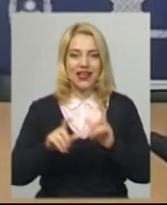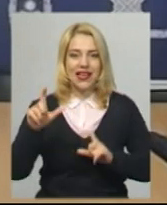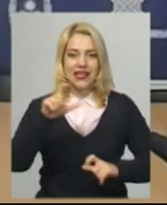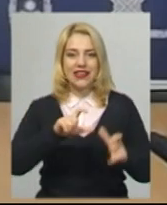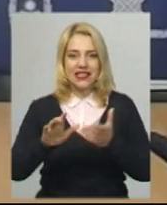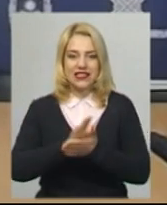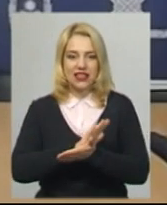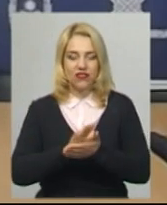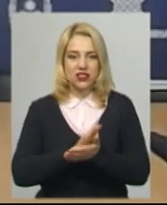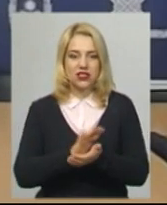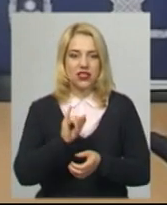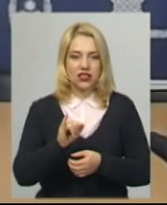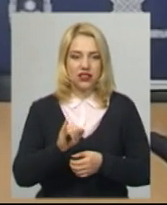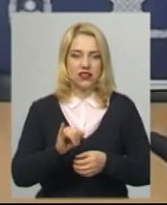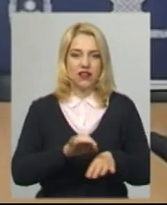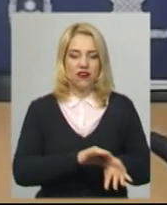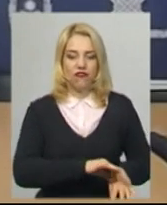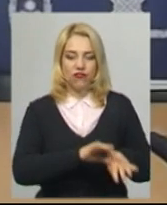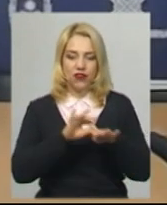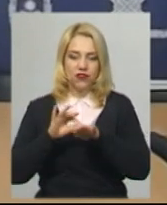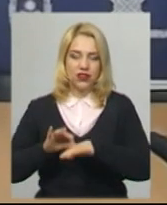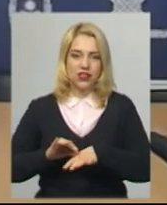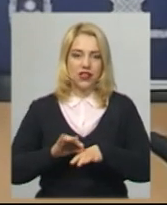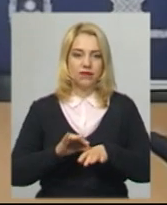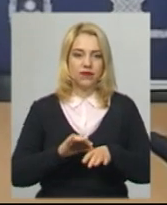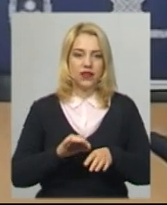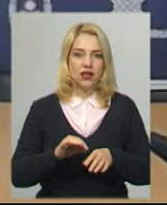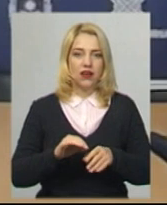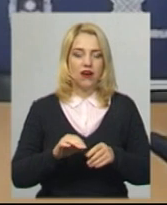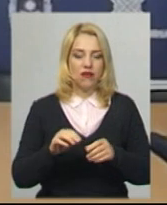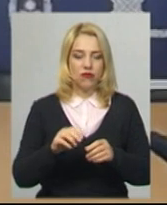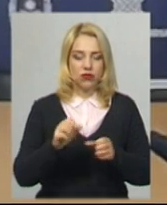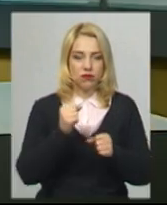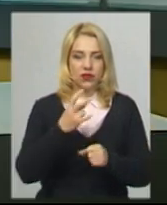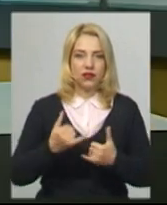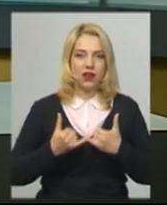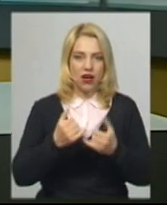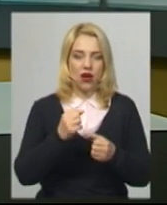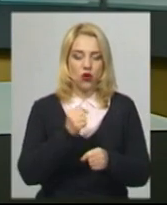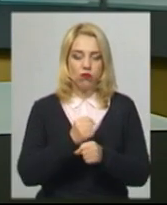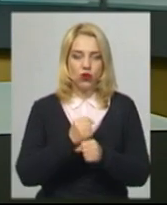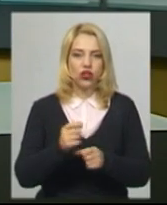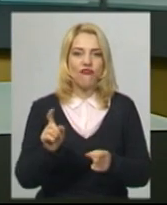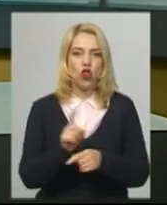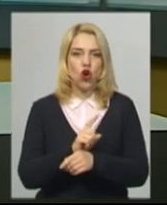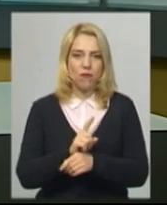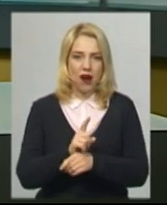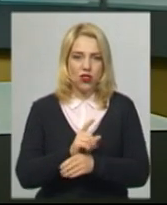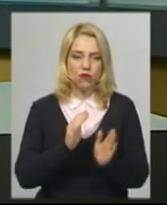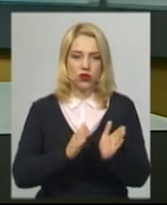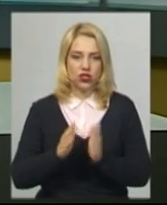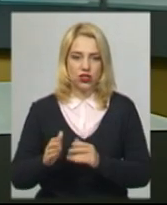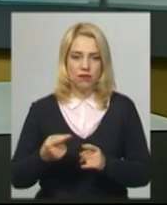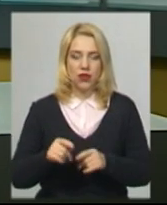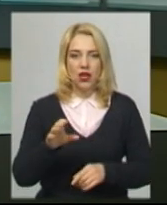виведення лікарні в можливість роботи в нормальному режимі. За останніми офіційними даними,